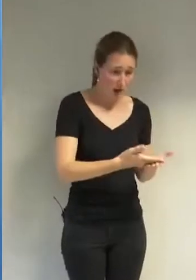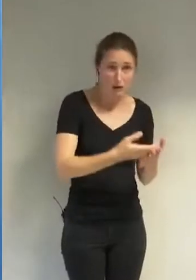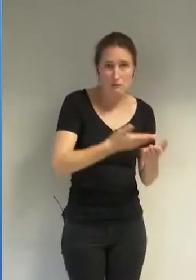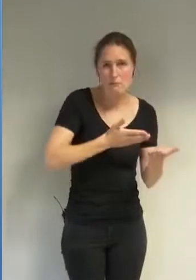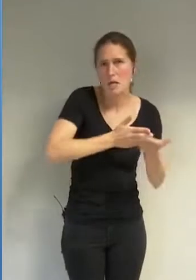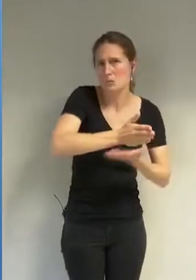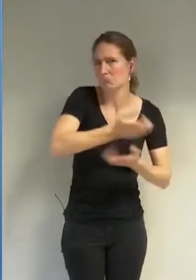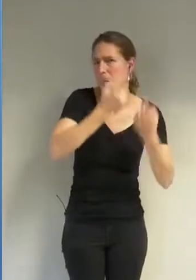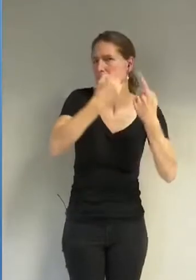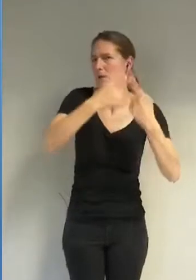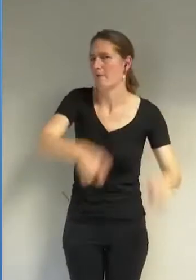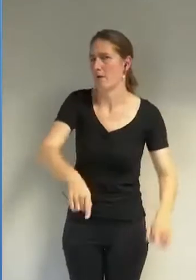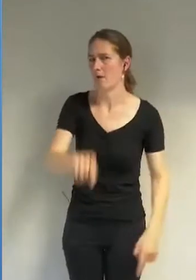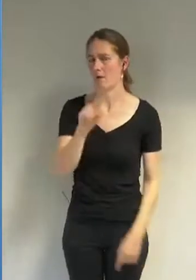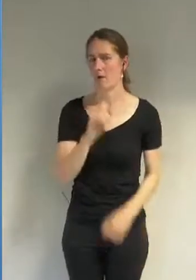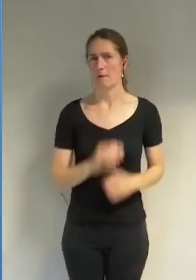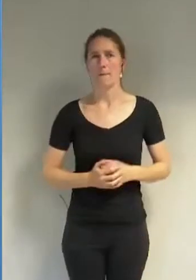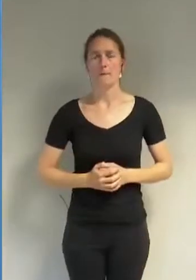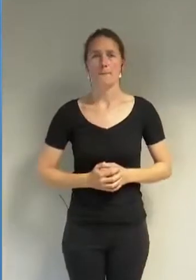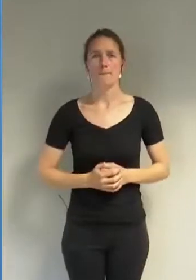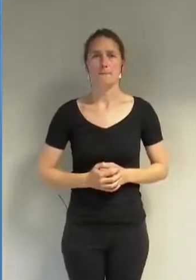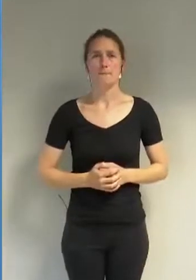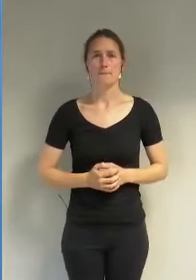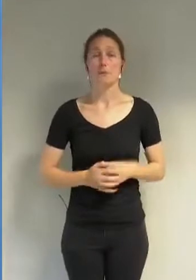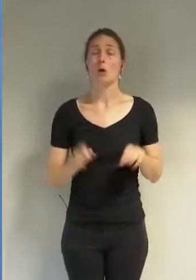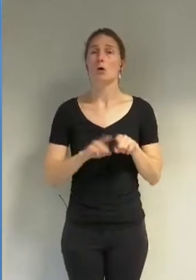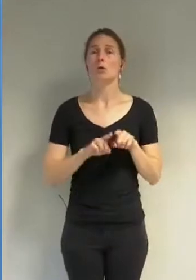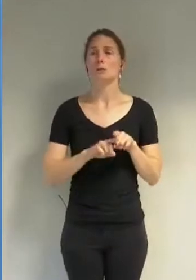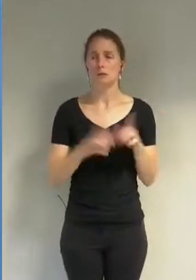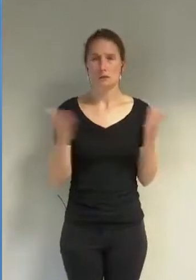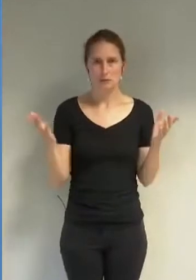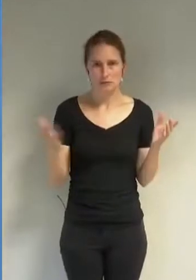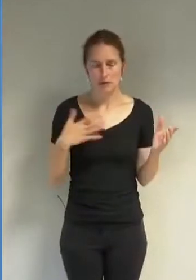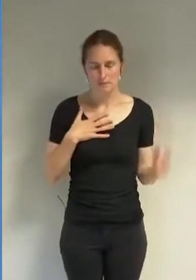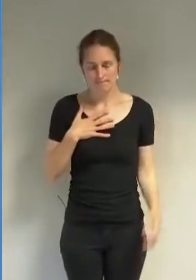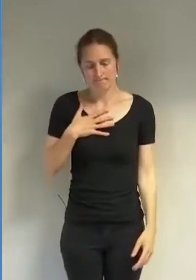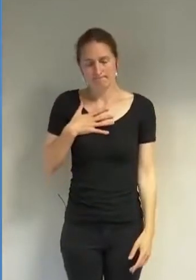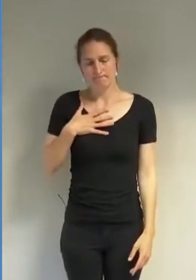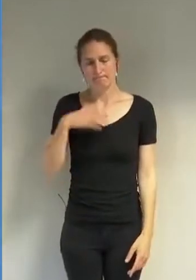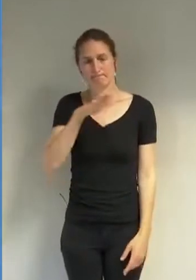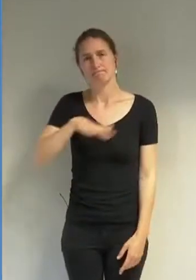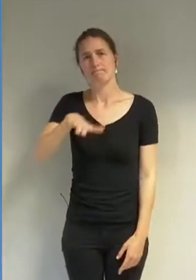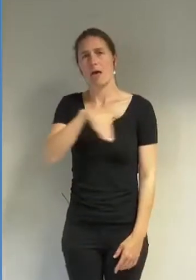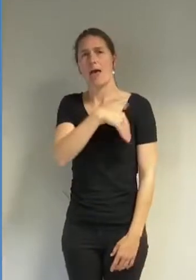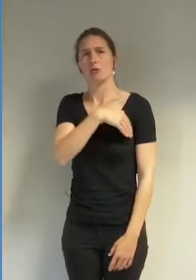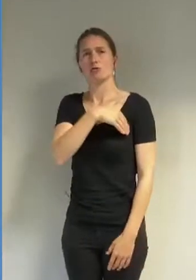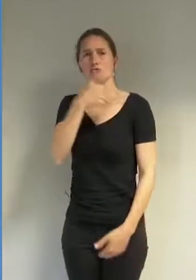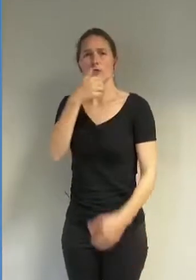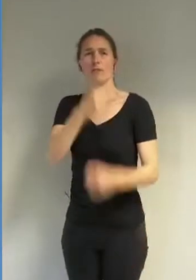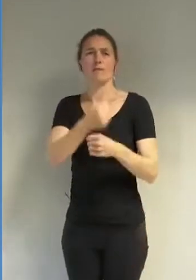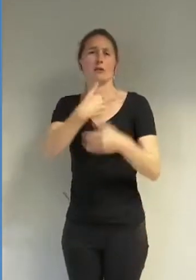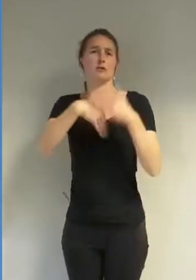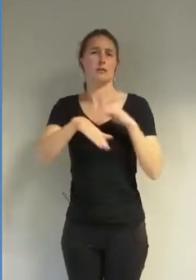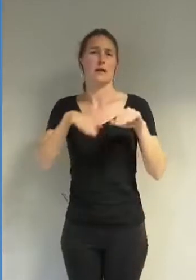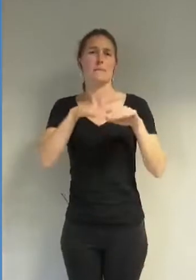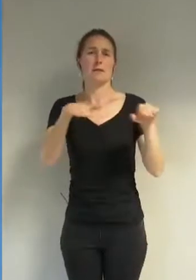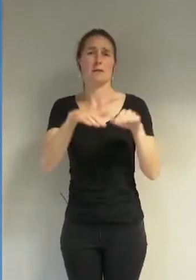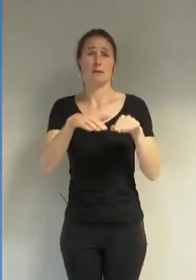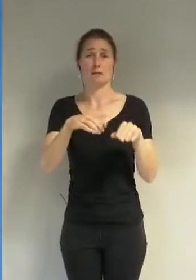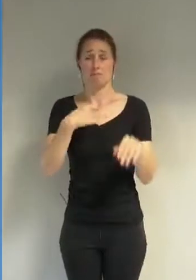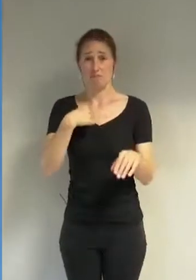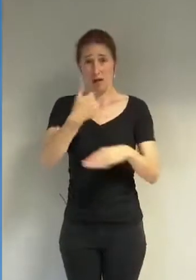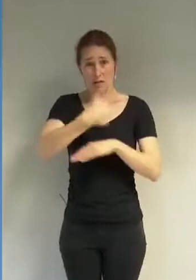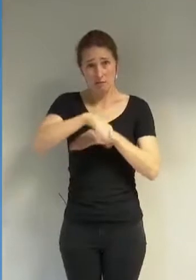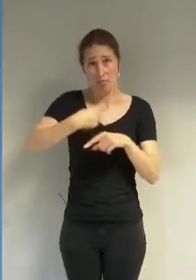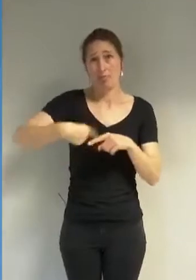J'ai aussi, dans un registre différent, une pensée pour les agents de nos piscines. Je les ai interpellés la semaine dernière, individuellement,